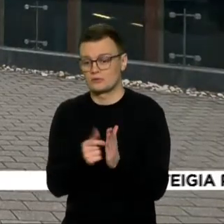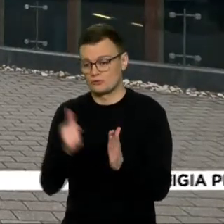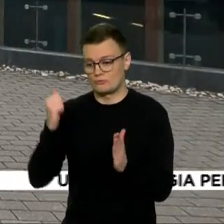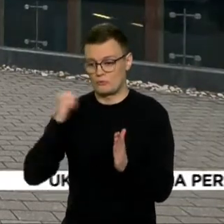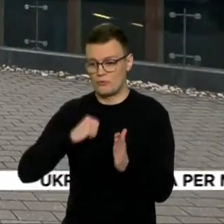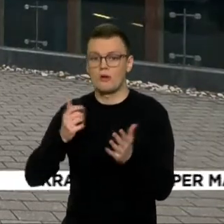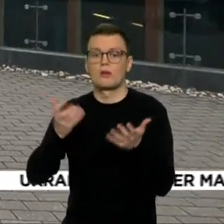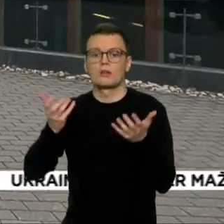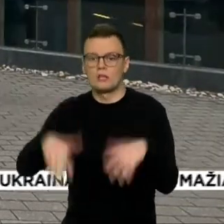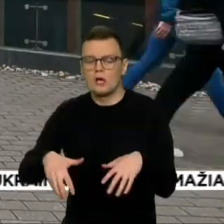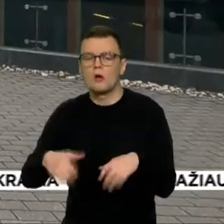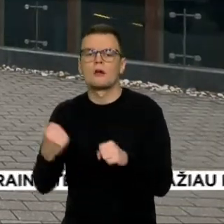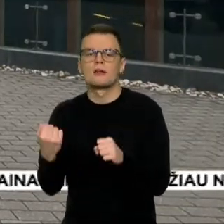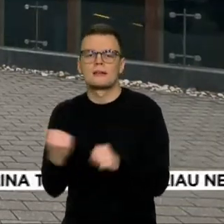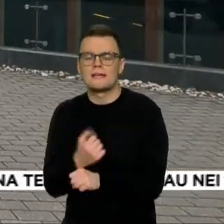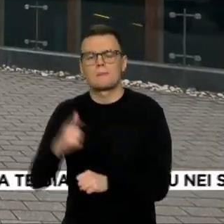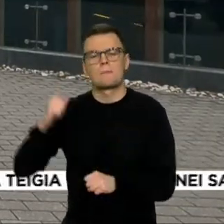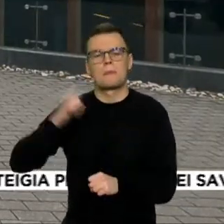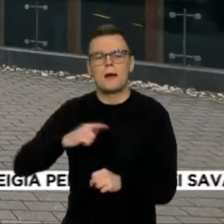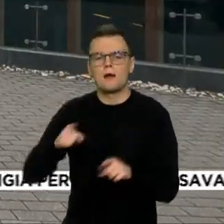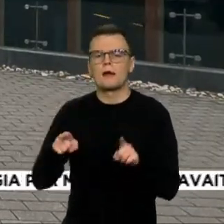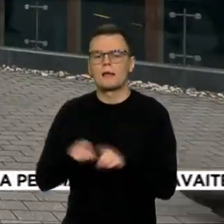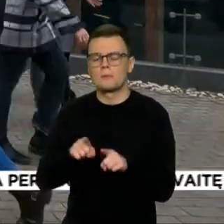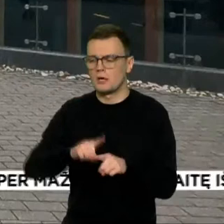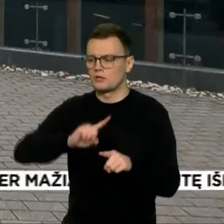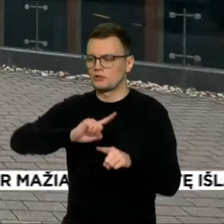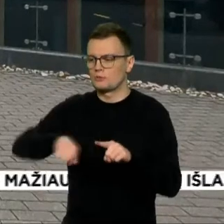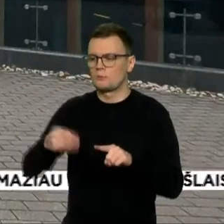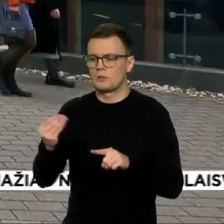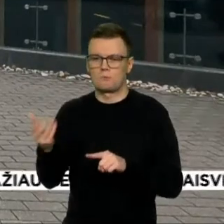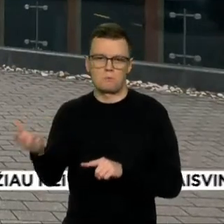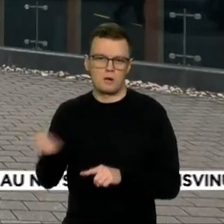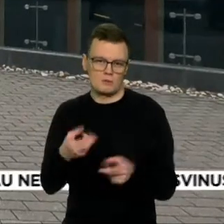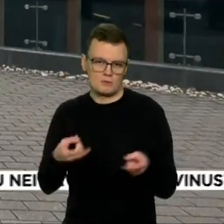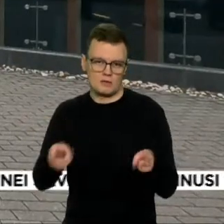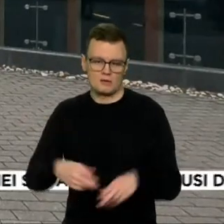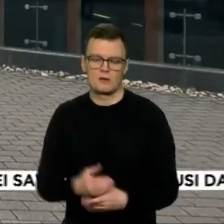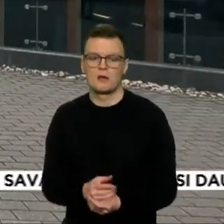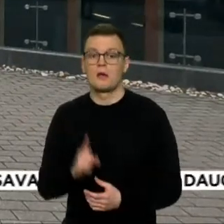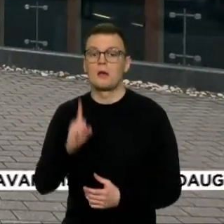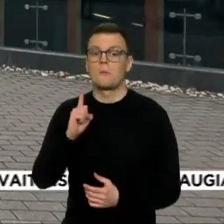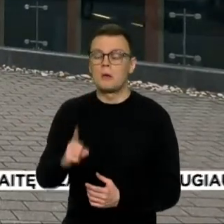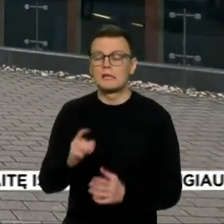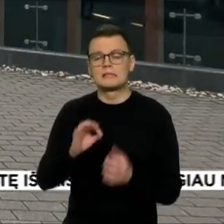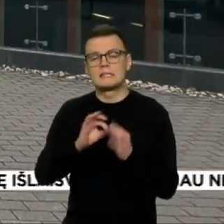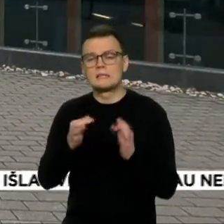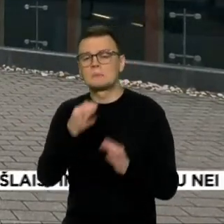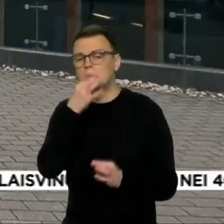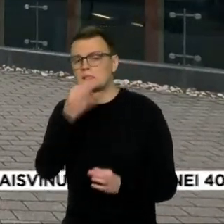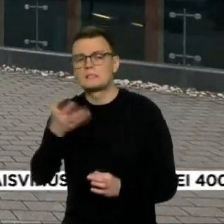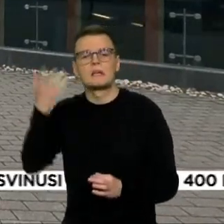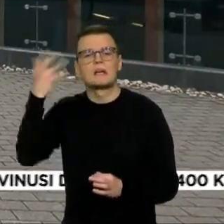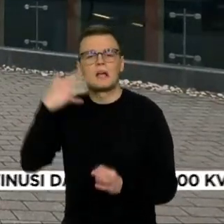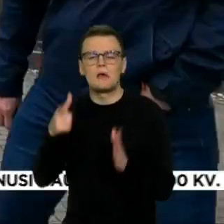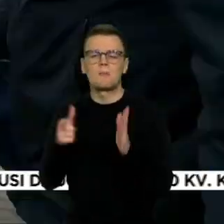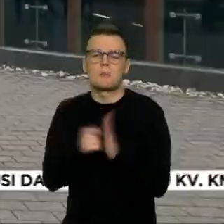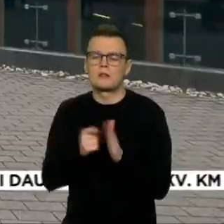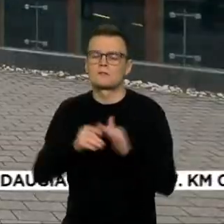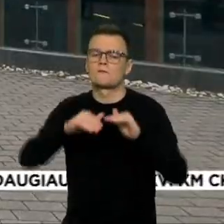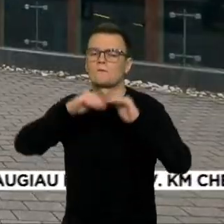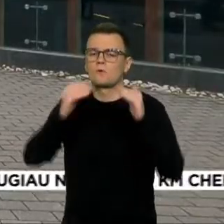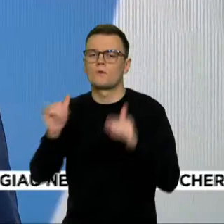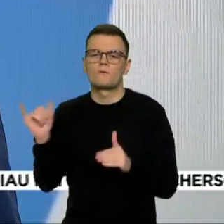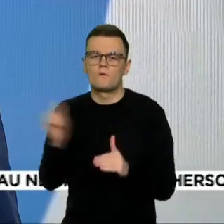artėja patarimas luktelėti ir neatsimti sukauptų pinigų. Tiesa, niekas negali tiksliai pasakyti, kada pensijų fondų vertė vėl bus